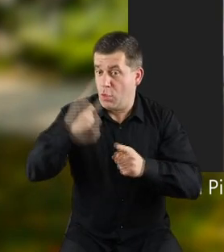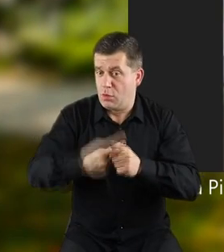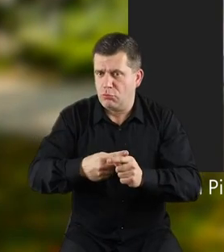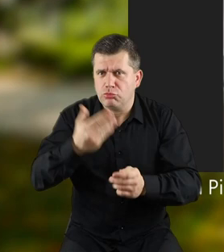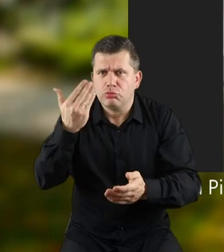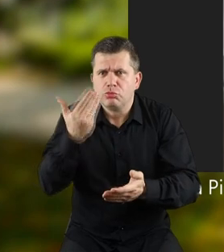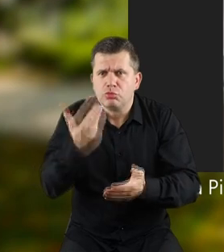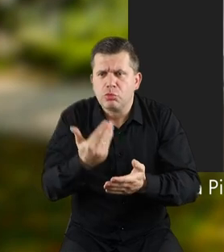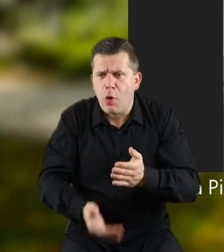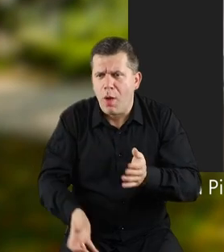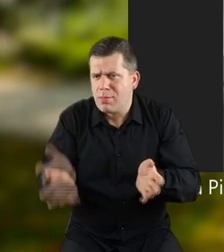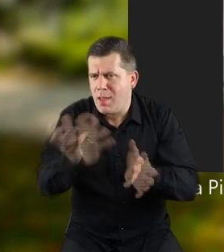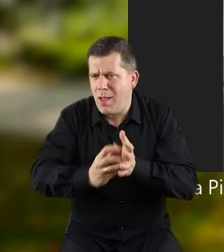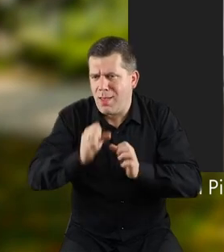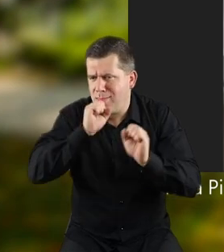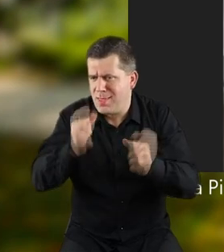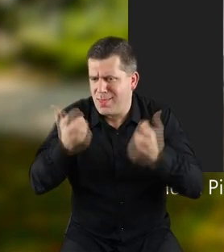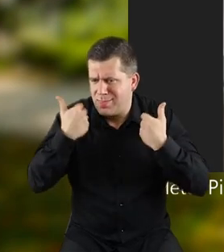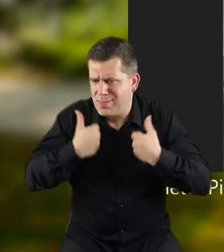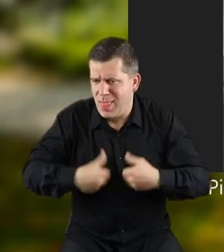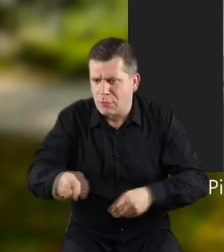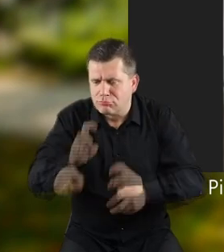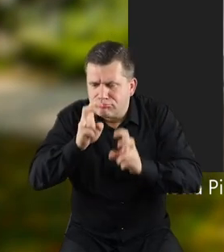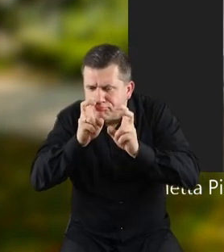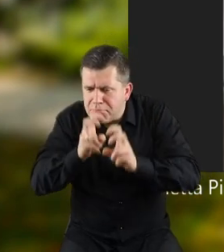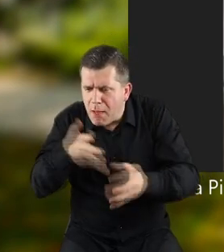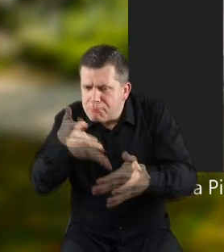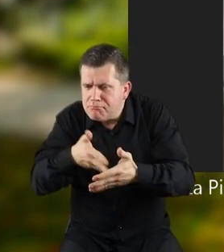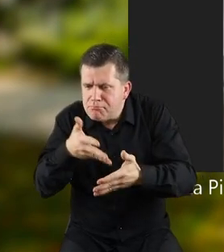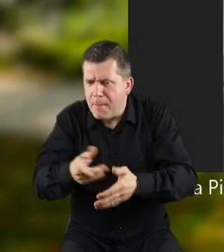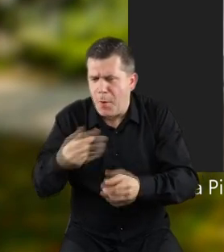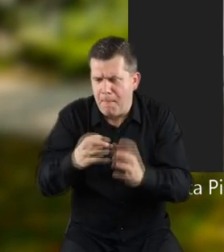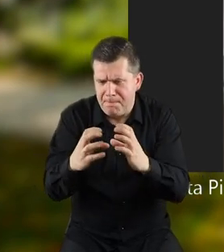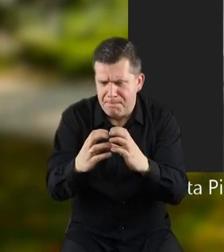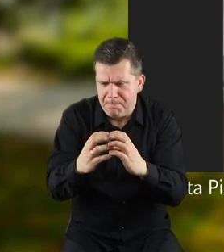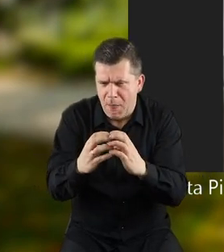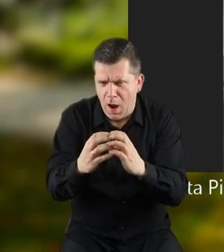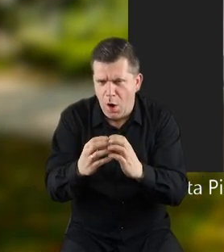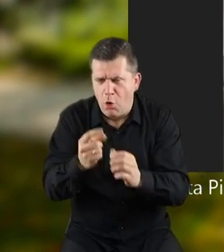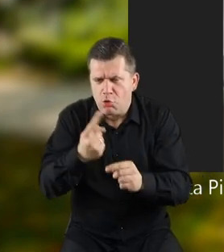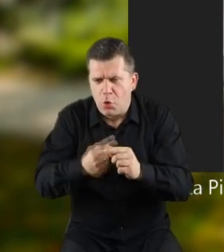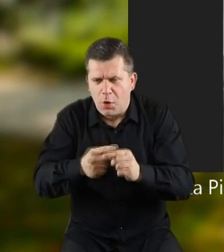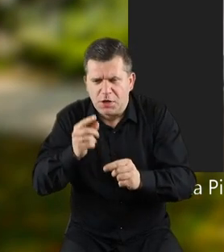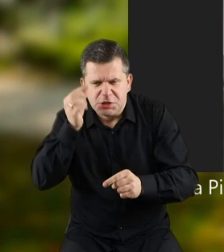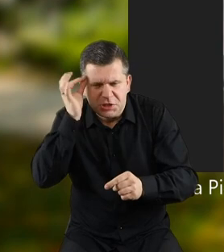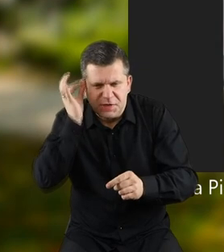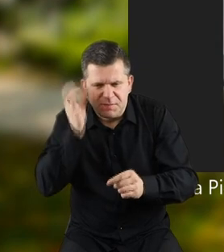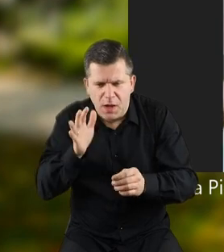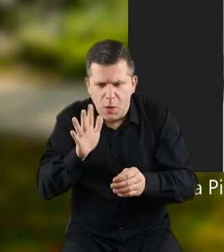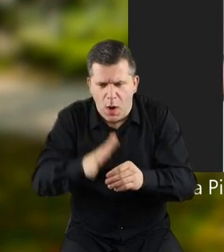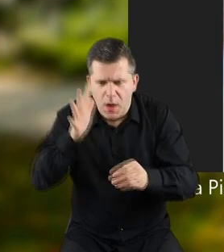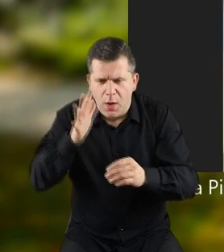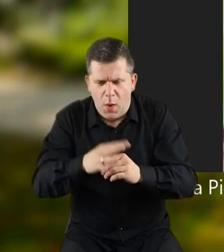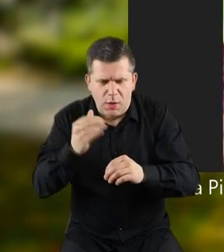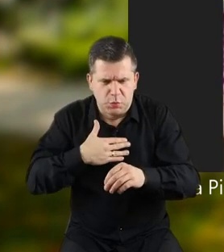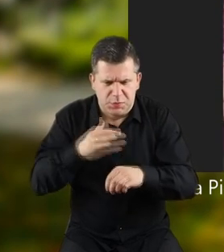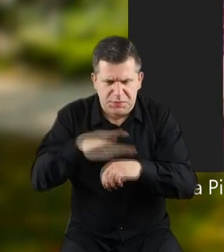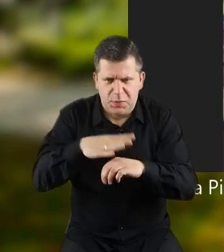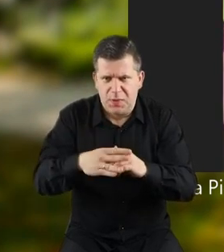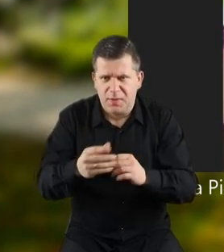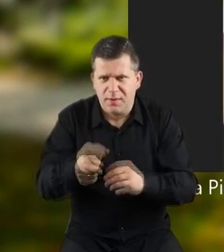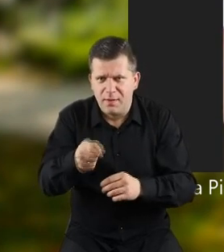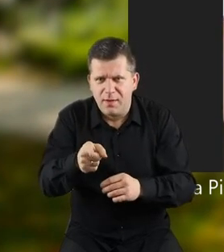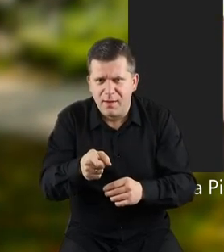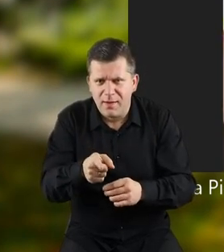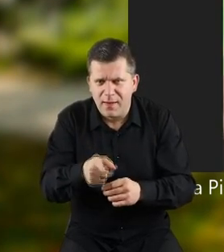A w dodatku szkoda gadać, nikt nie chciał tej kulki zbadać. Była mała, trochę siwa i parzyła jak pokrzywa.